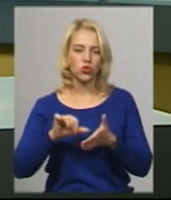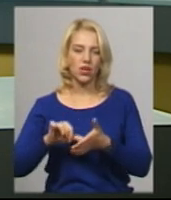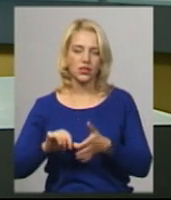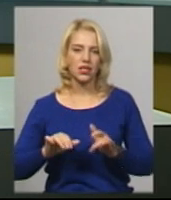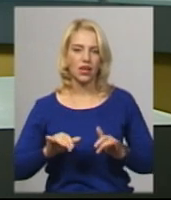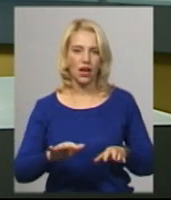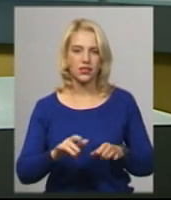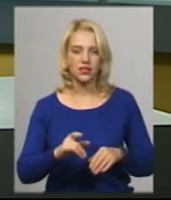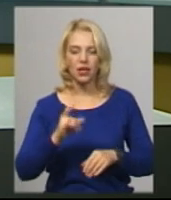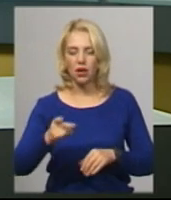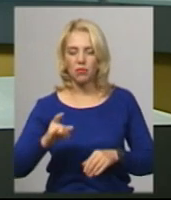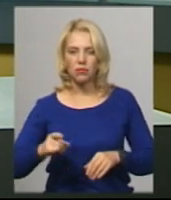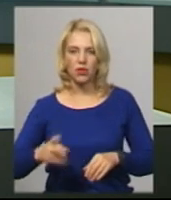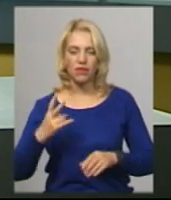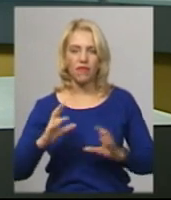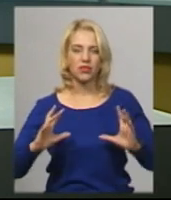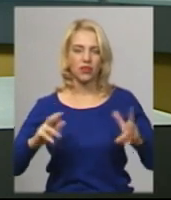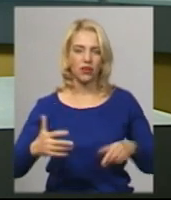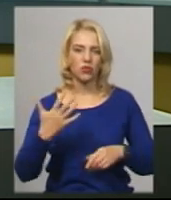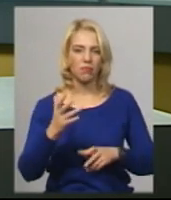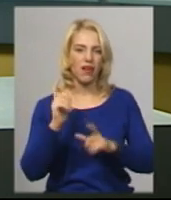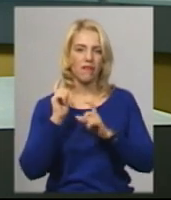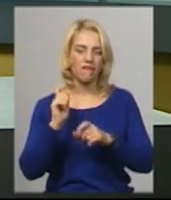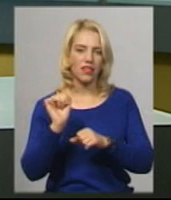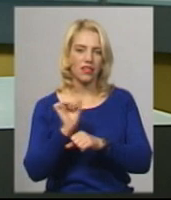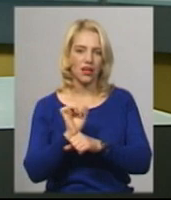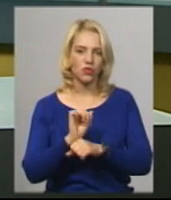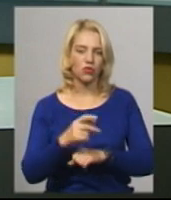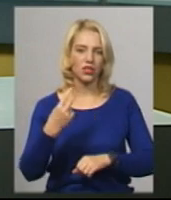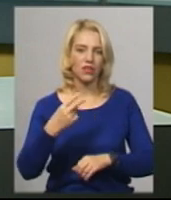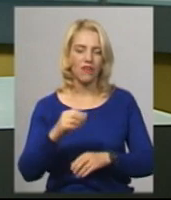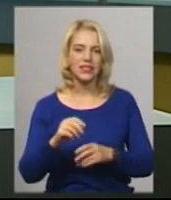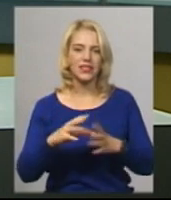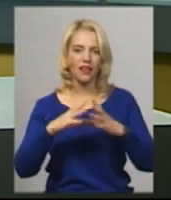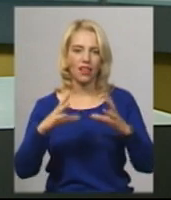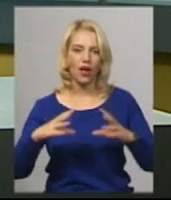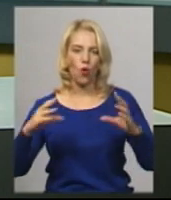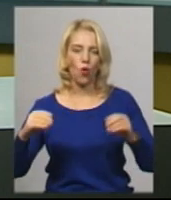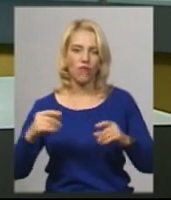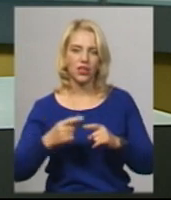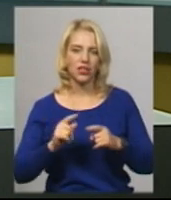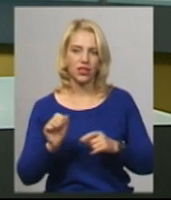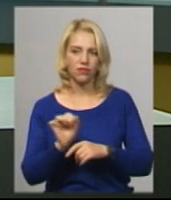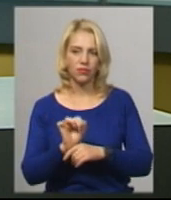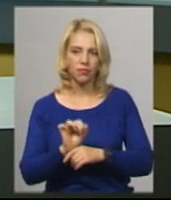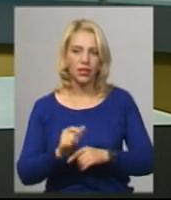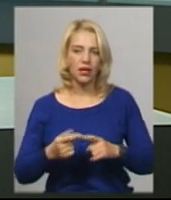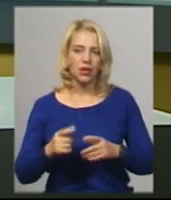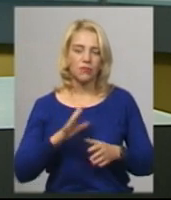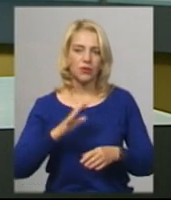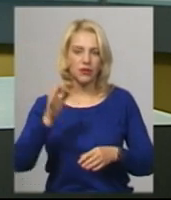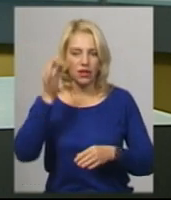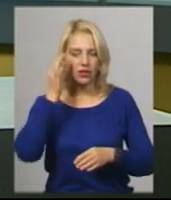дороги» припаркували два трактори, п'ять вантажівок та 20 легковиків. Нагадаю, сьогодні вранці аграрії Хмельниччини мітингували на